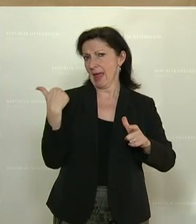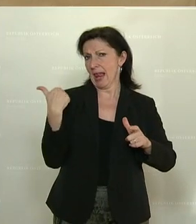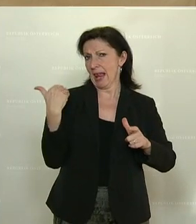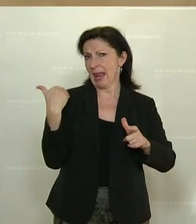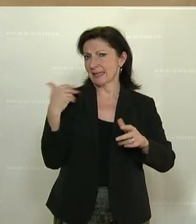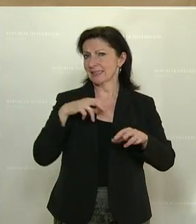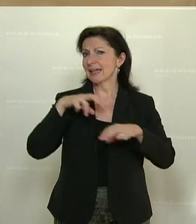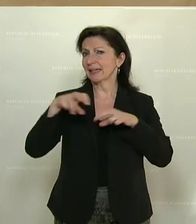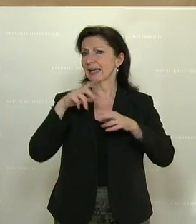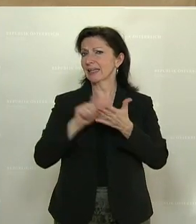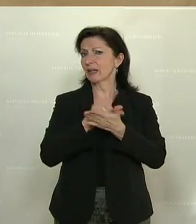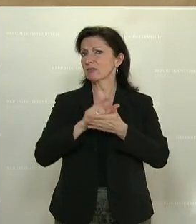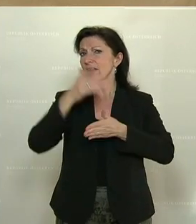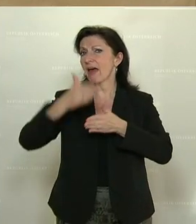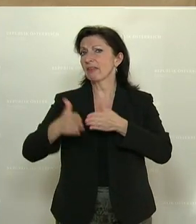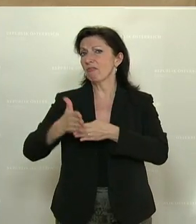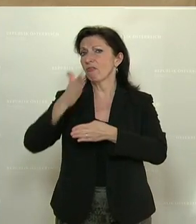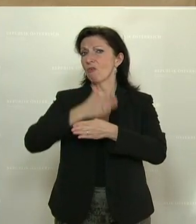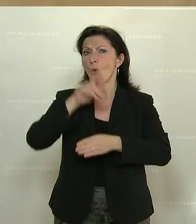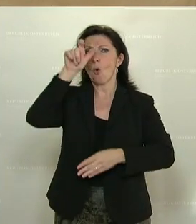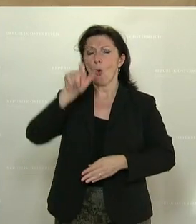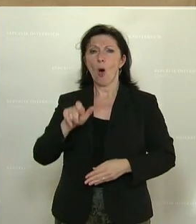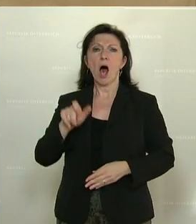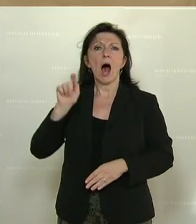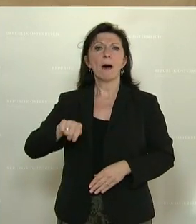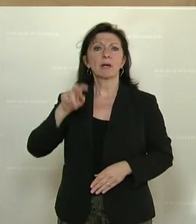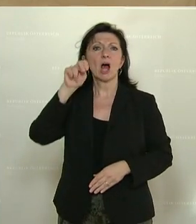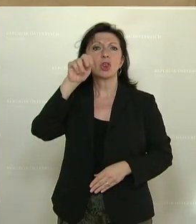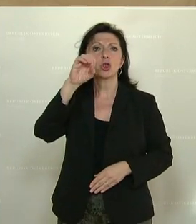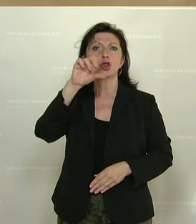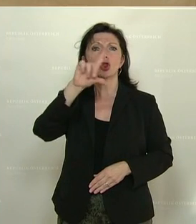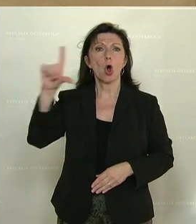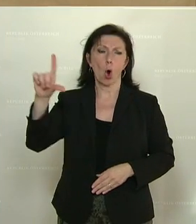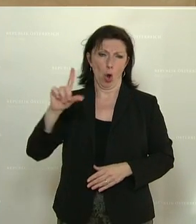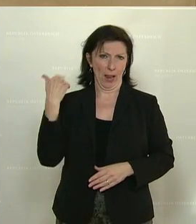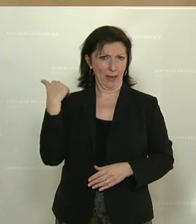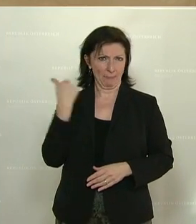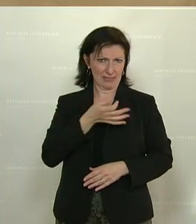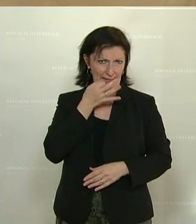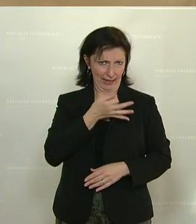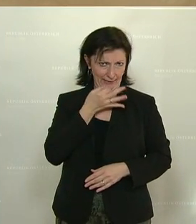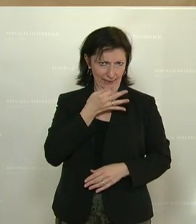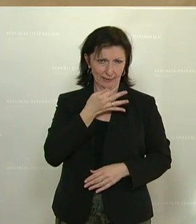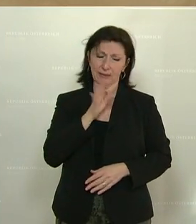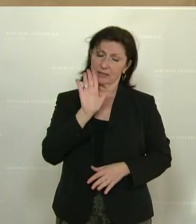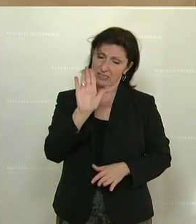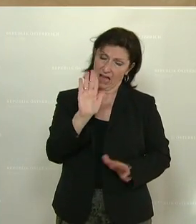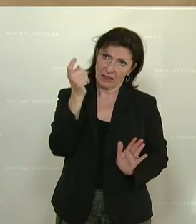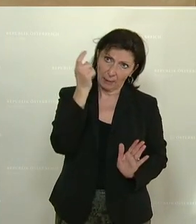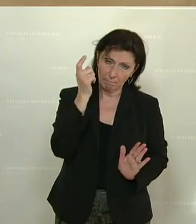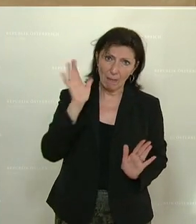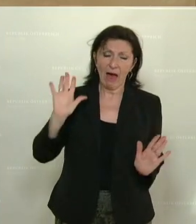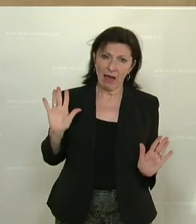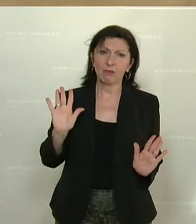Legislaturperiode, der Abgeordnete Alfred Noll, dessen Ansichten ich großteils